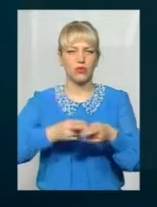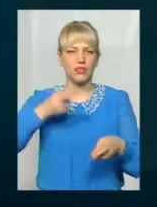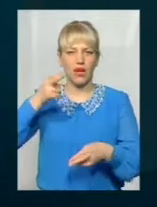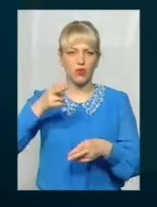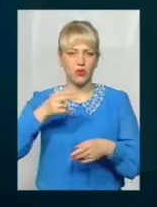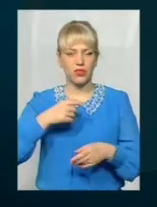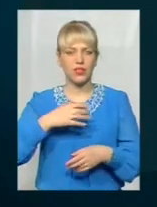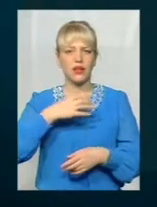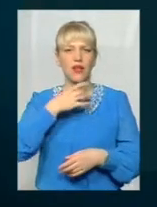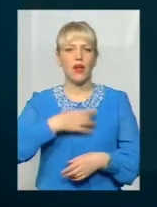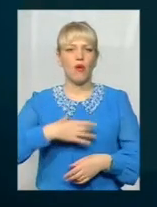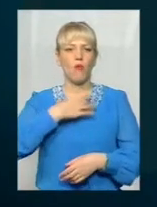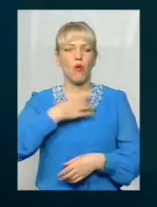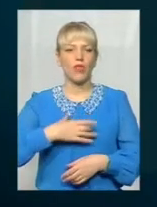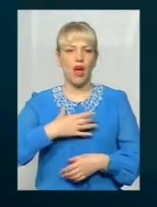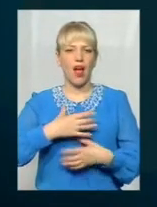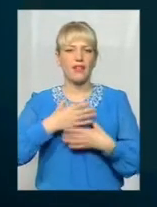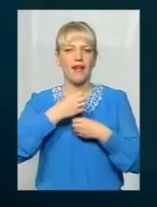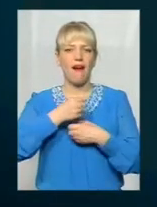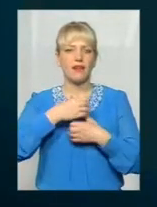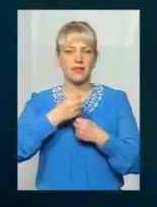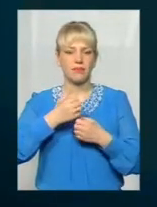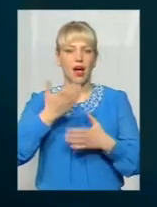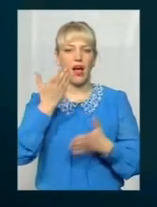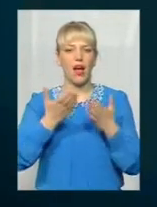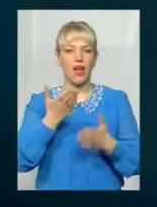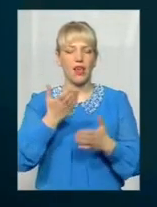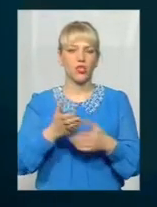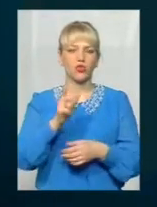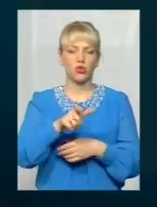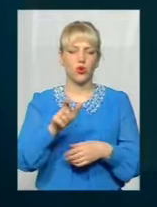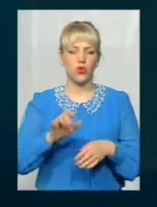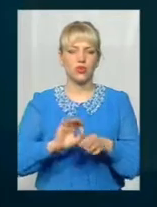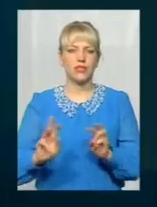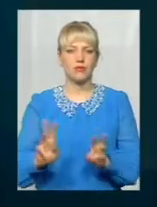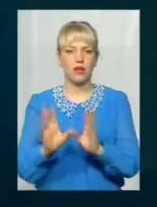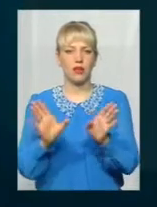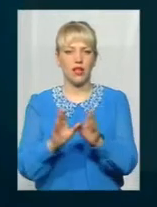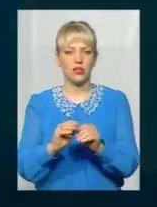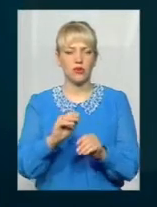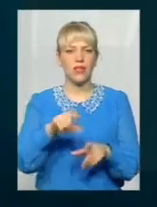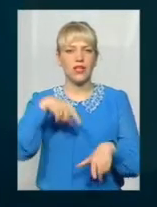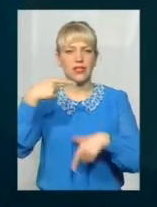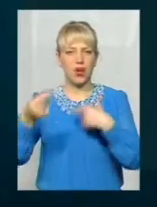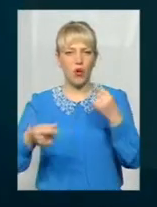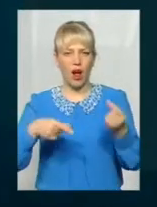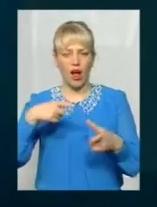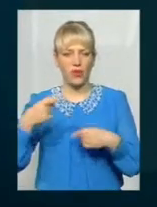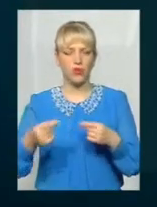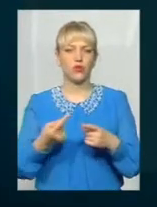асми. Але зовсім інше питання, коли люди спалюють разом з органікою хімічні речовини